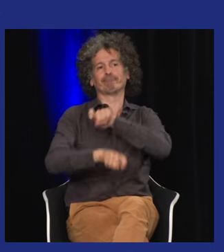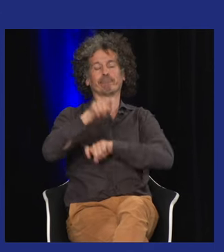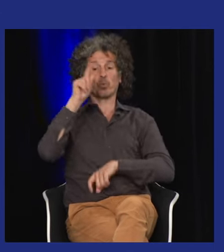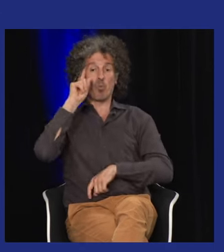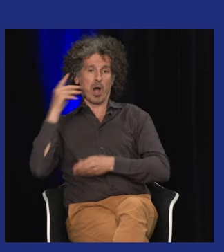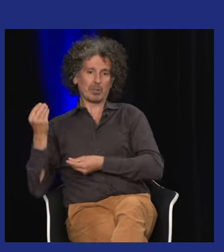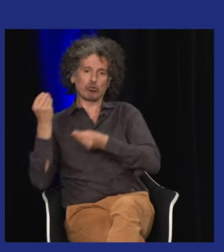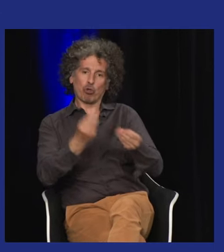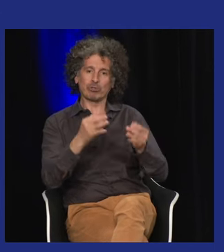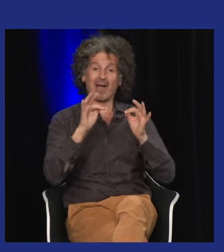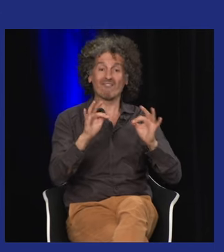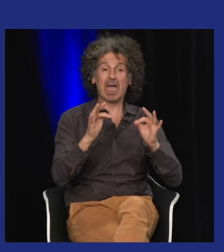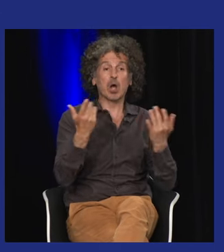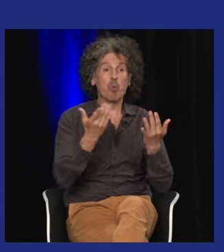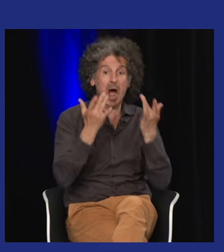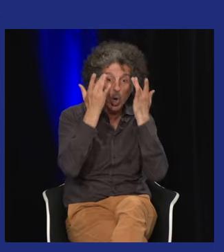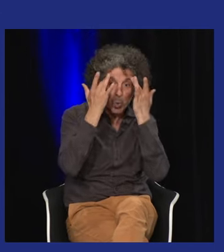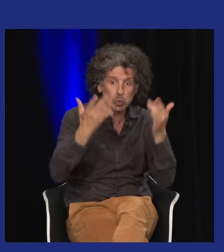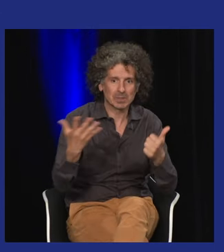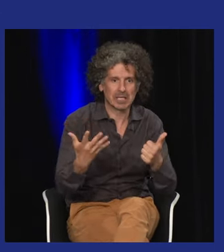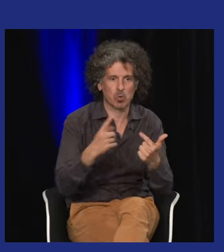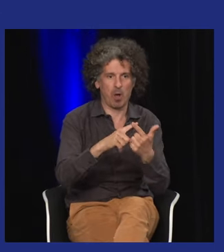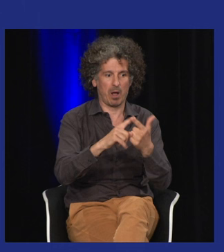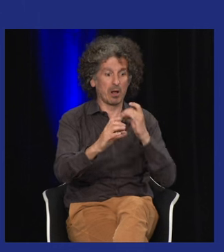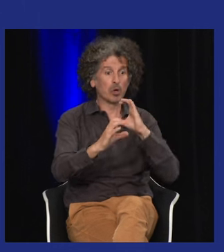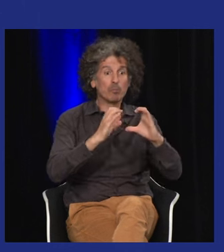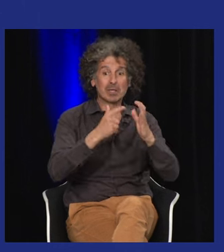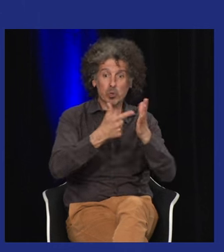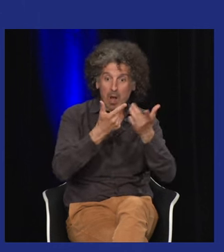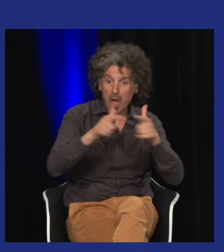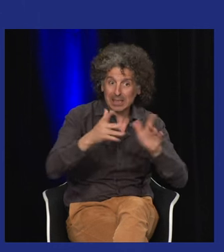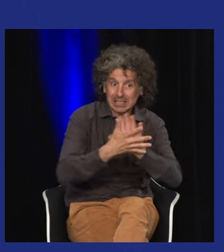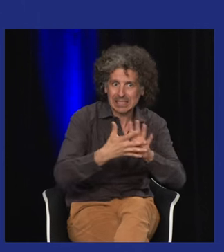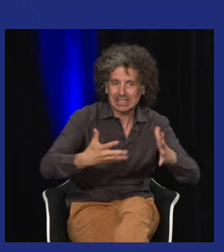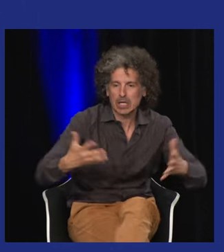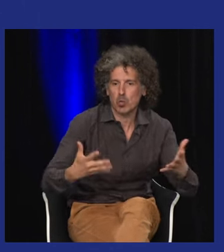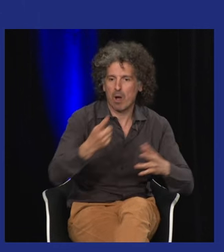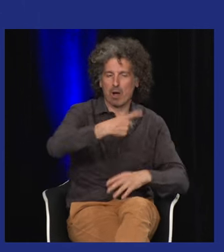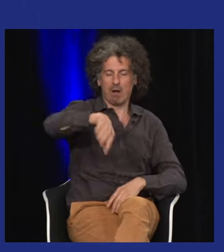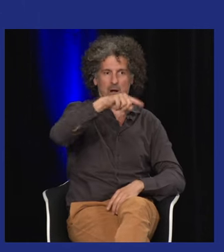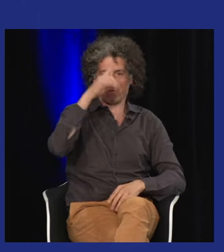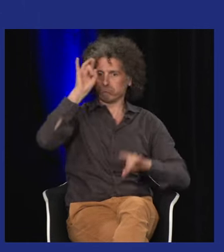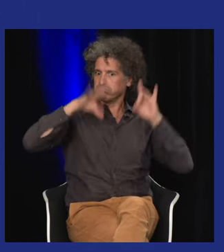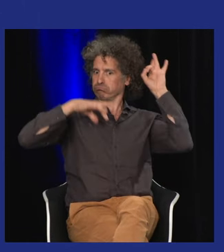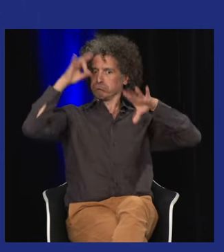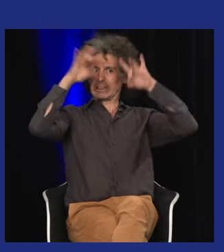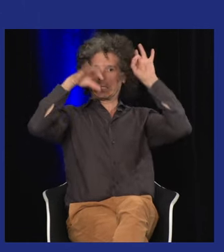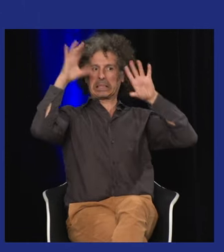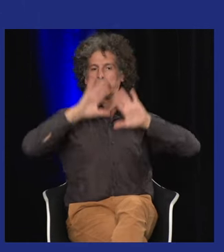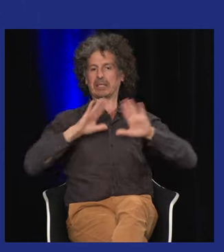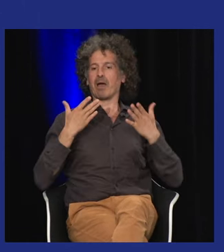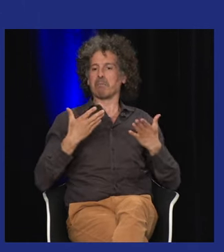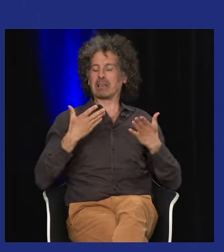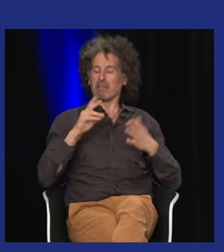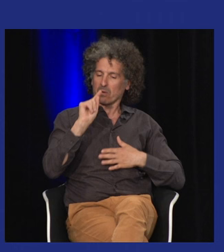ce théâtre et en fait l'idée d'IVT c'était pas forcément ça c'était d'apporter la culture de dire qu'est-ce que c'est la culture qu'est-ce que c'est la communication